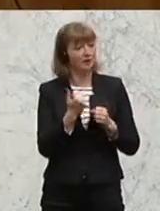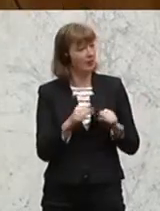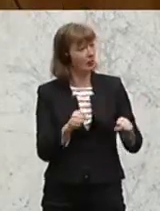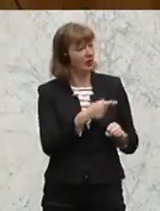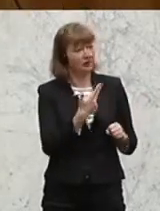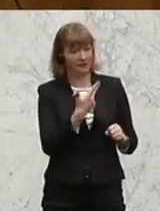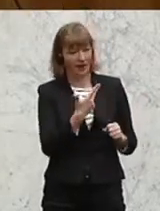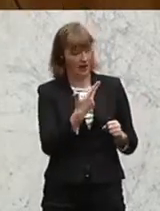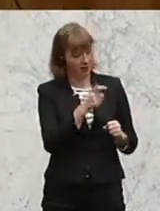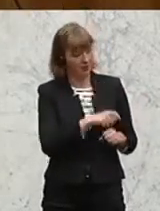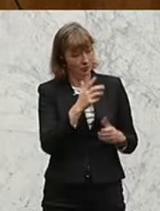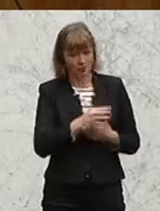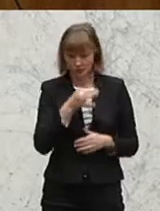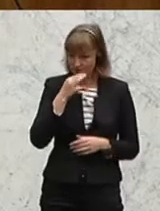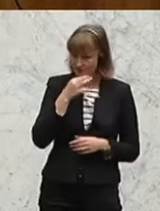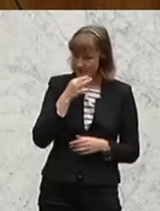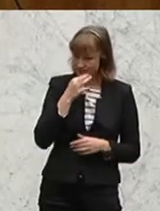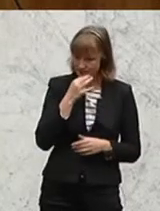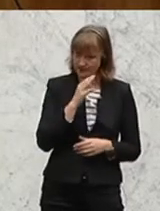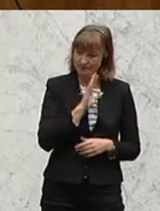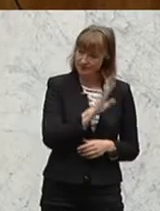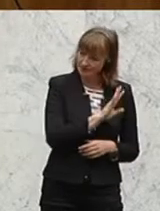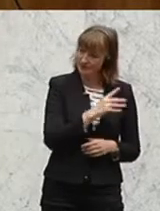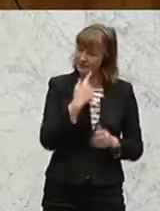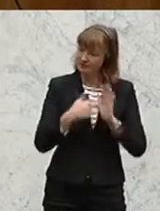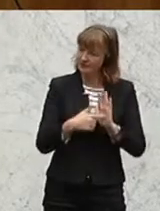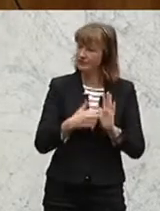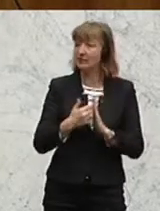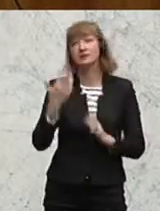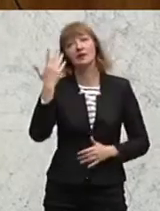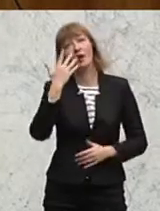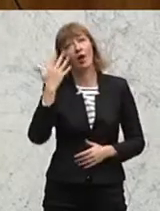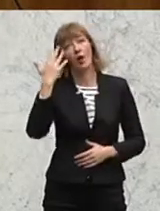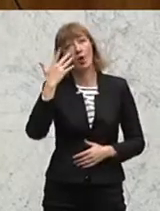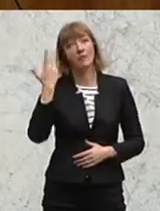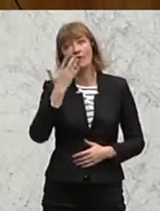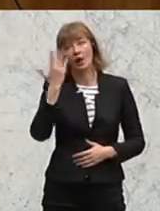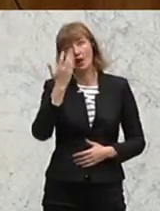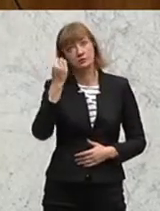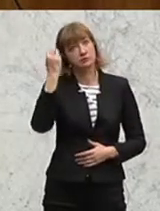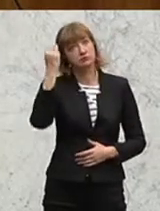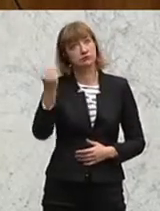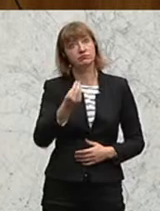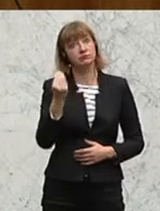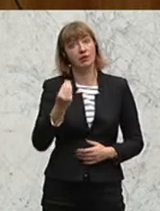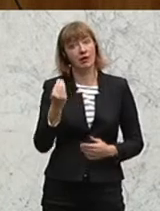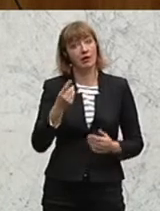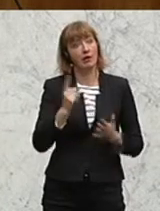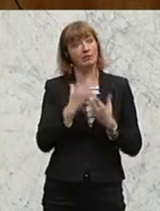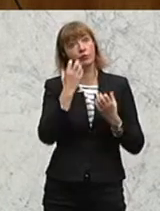haben, die uns ihre Träume, Utopien und Wünsche aus der Löbelstraße